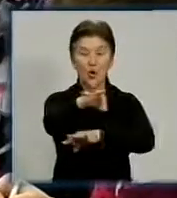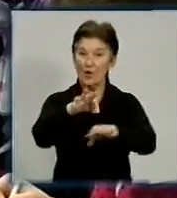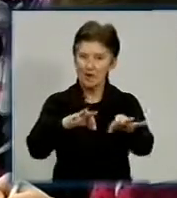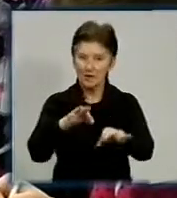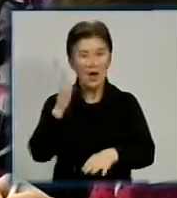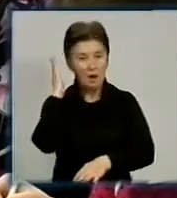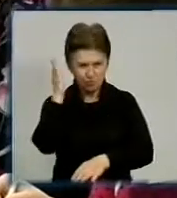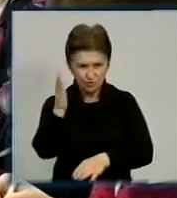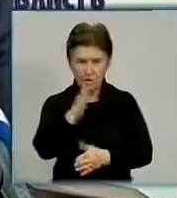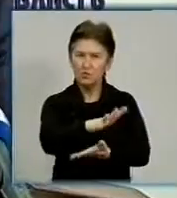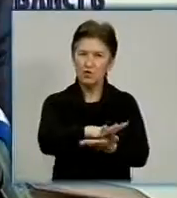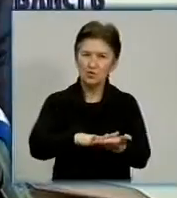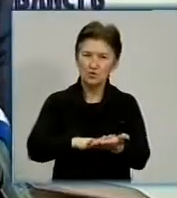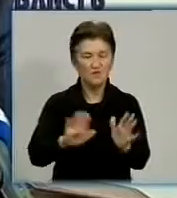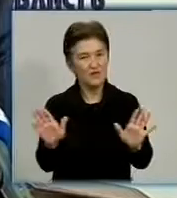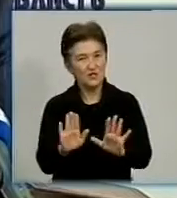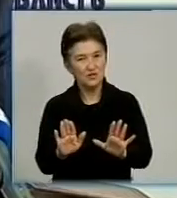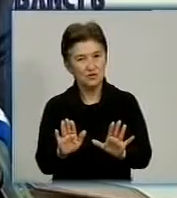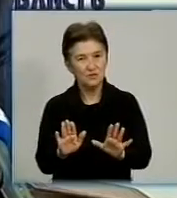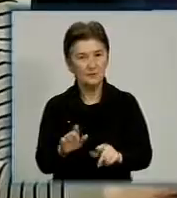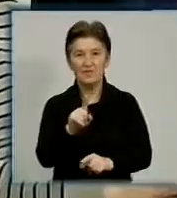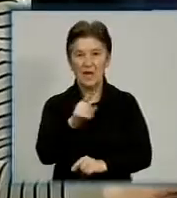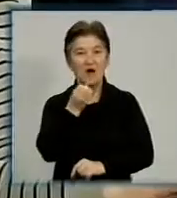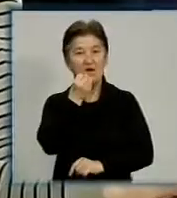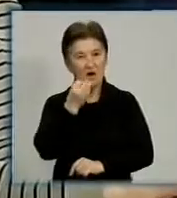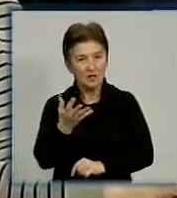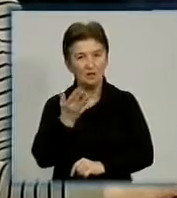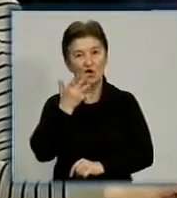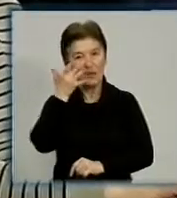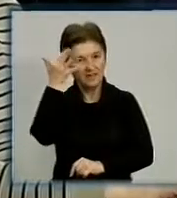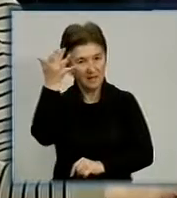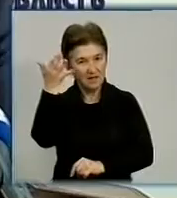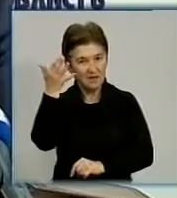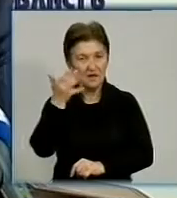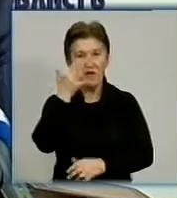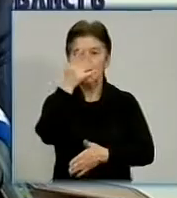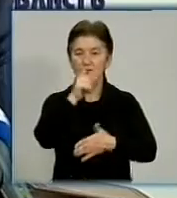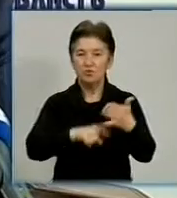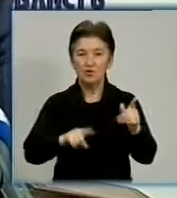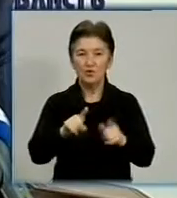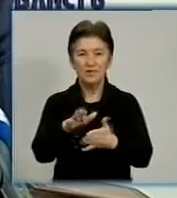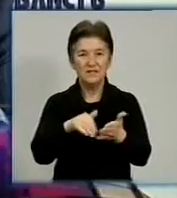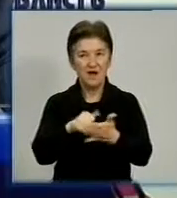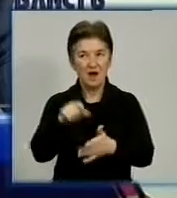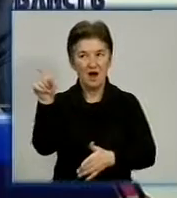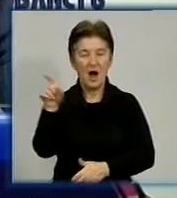будуть продовжуватися, чи ні? Це дуже хороша ідея. Сподіваюся, що для Андрія Івановича це